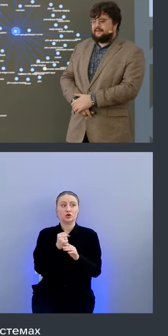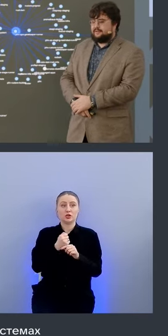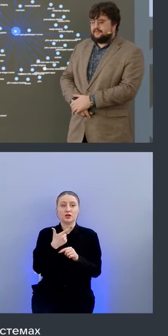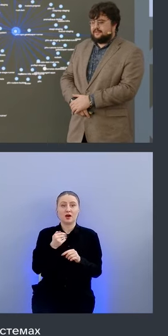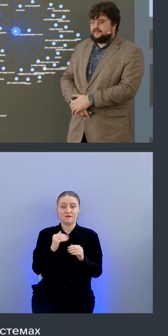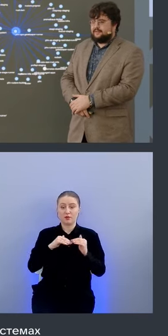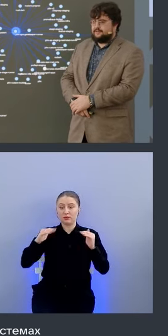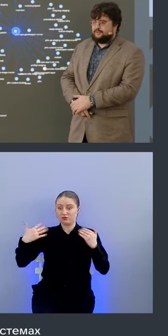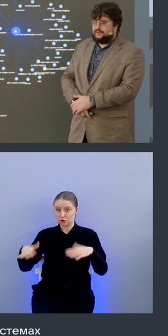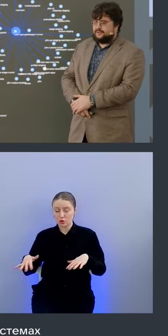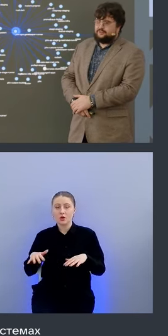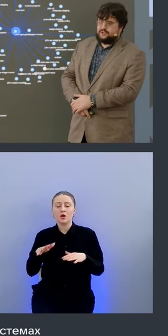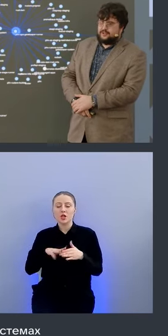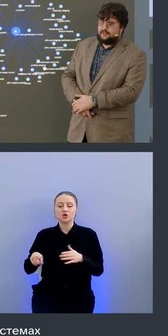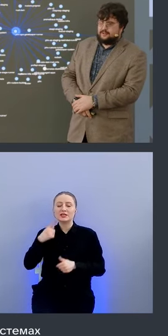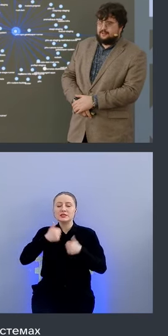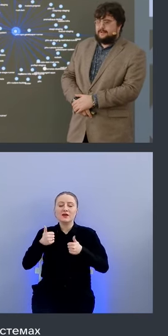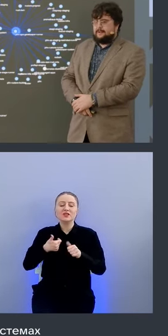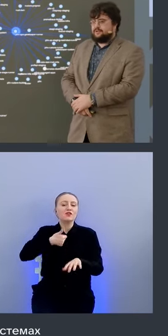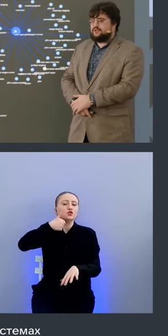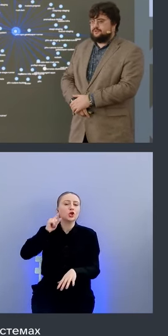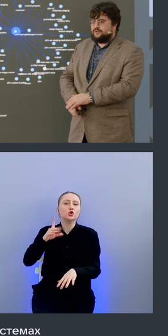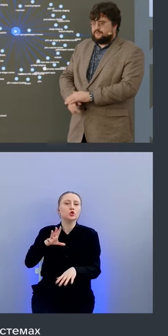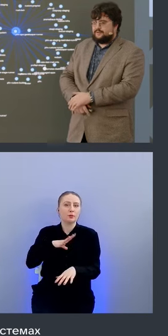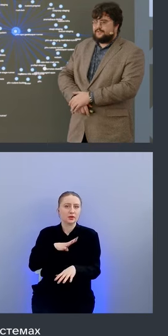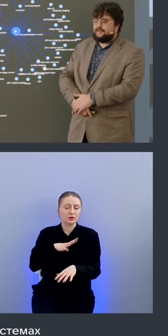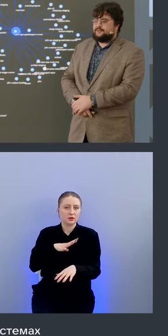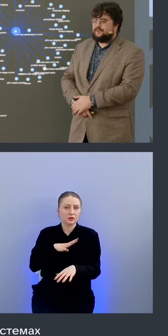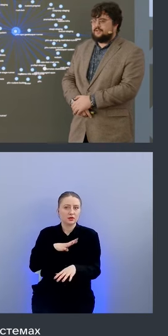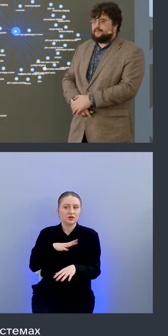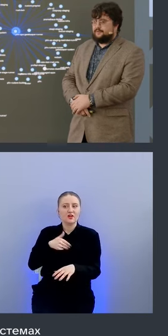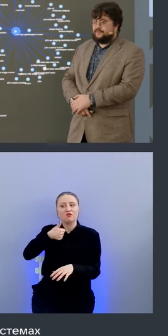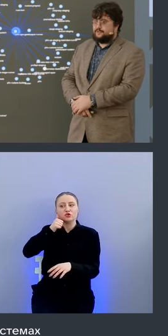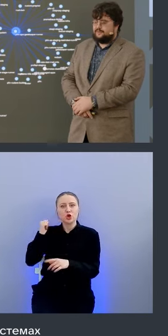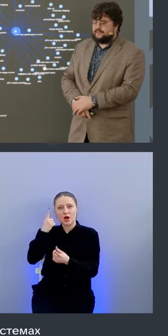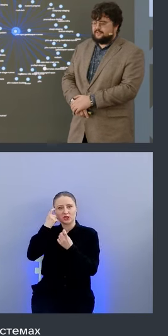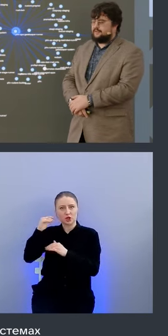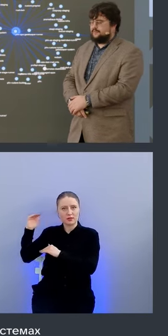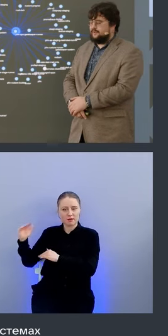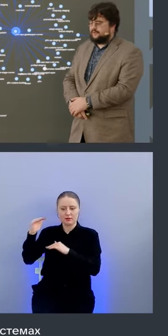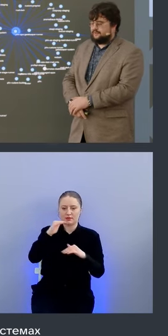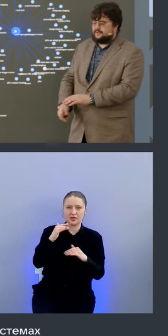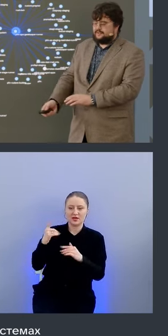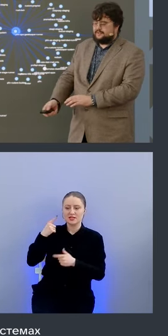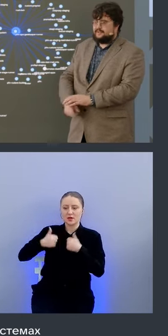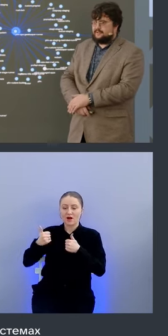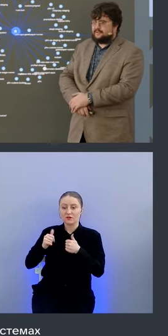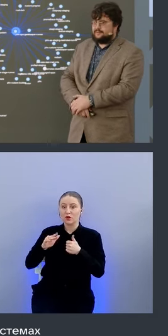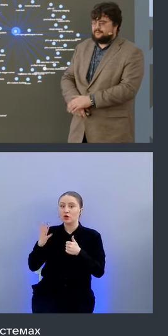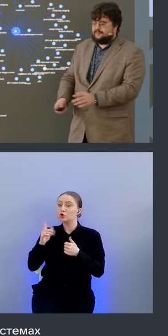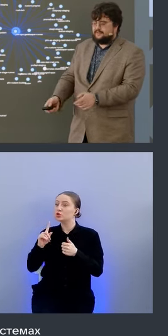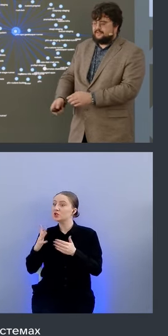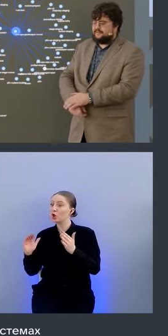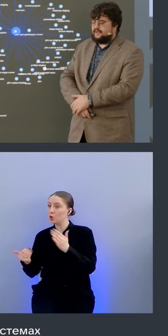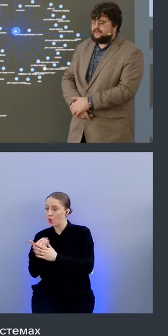сравнивает это с тем что произошло вчера существующей выгрузкой смотрит какие появились новые если это были новые то есть синие